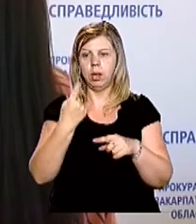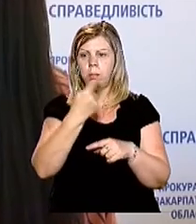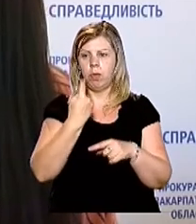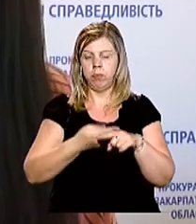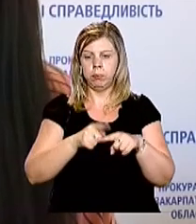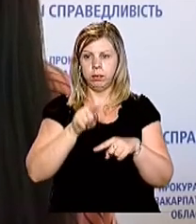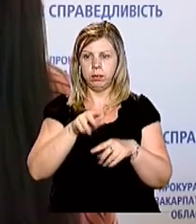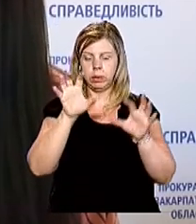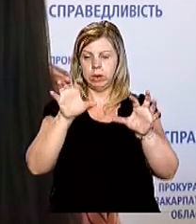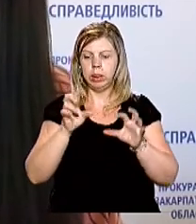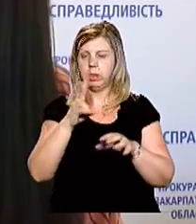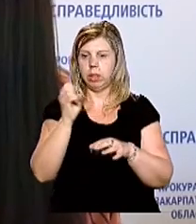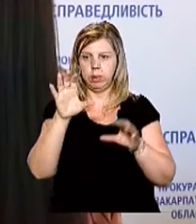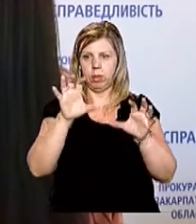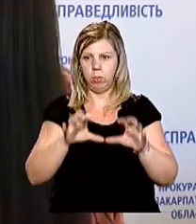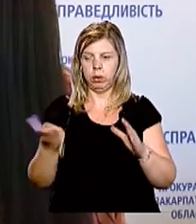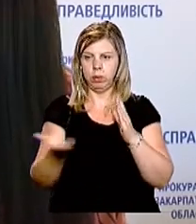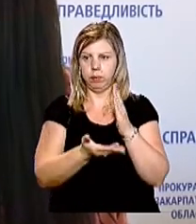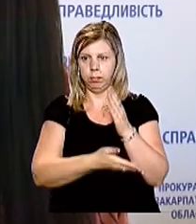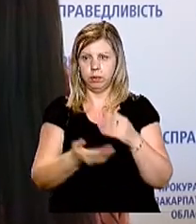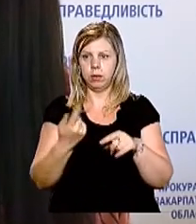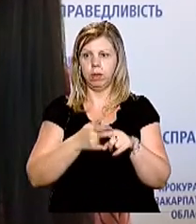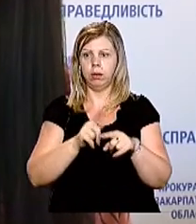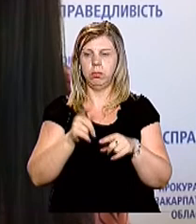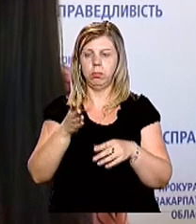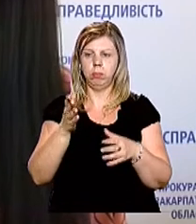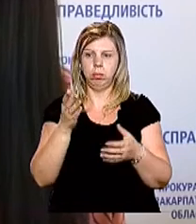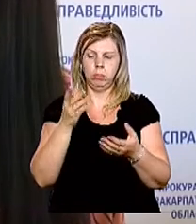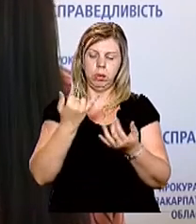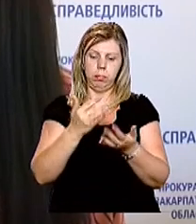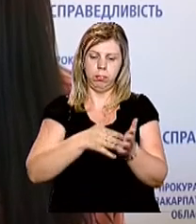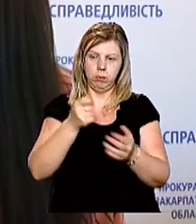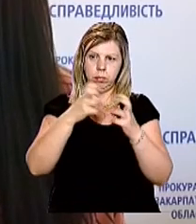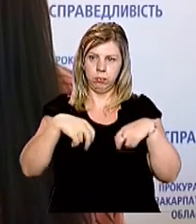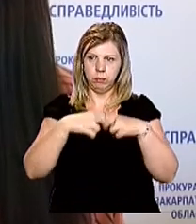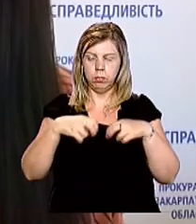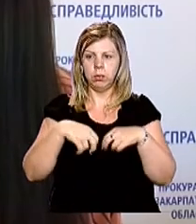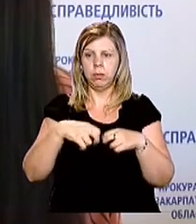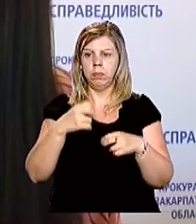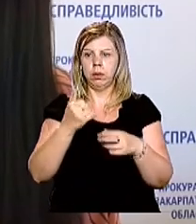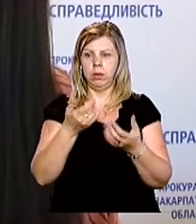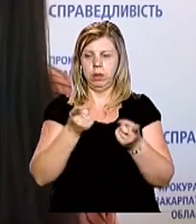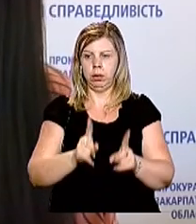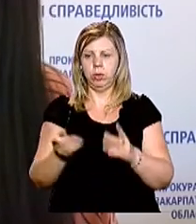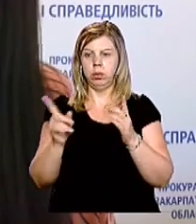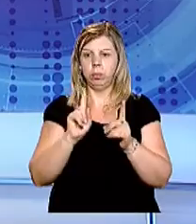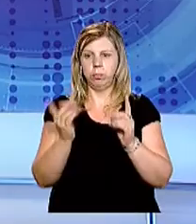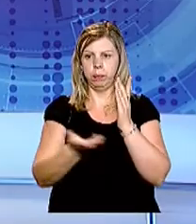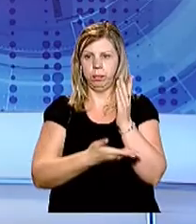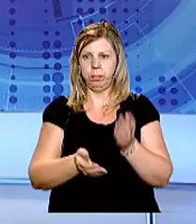незаконну порубку лісу. Встановлюються особи в рамках даного кримінального провадження, які, власне, здійснюють цю порубку лісу.